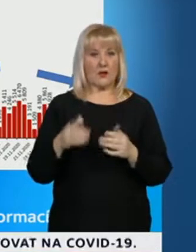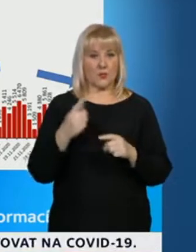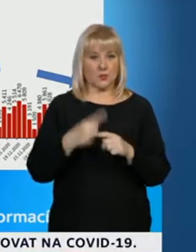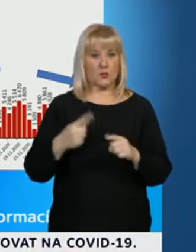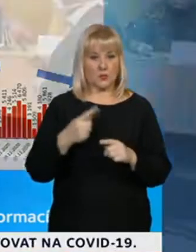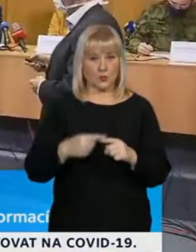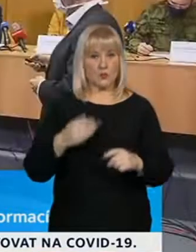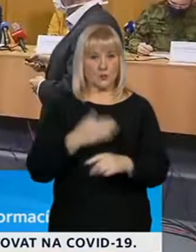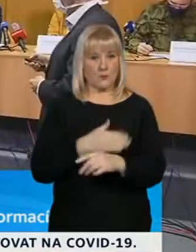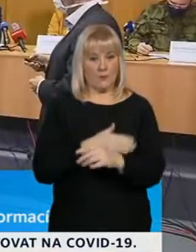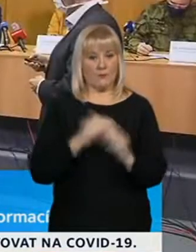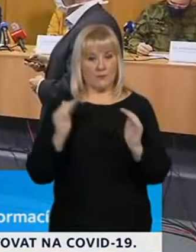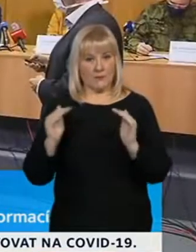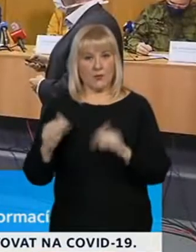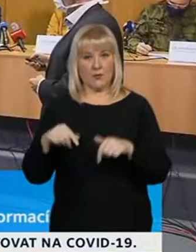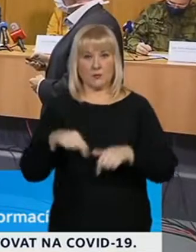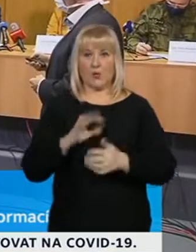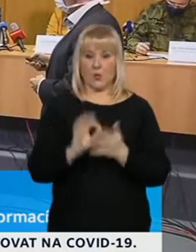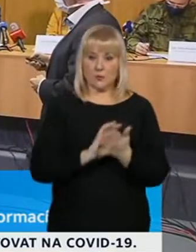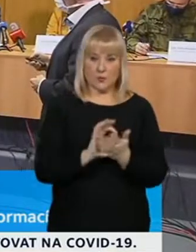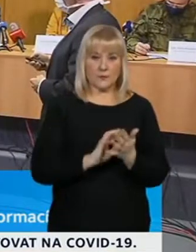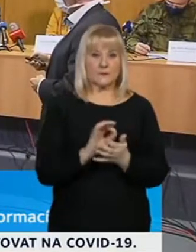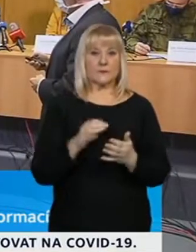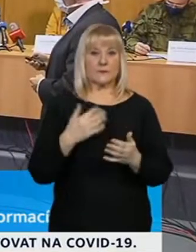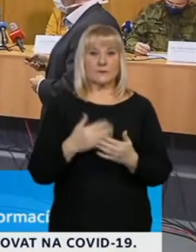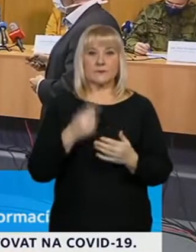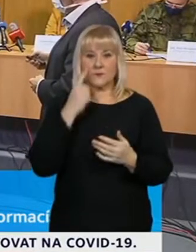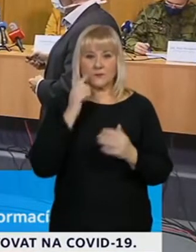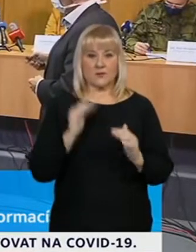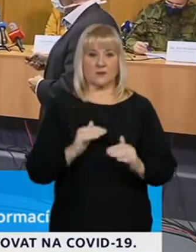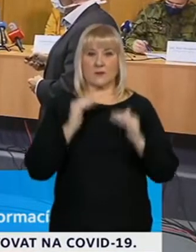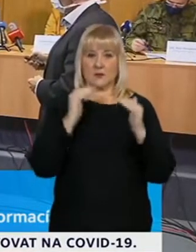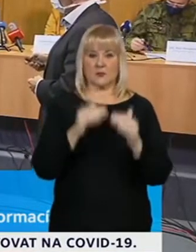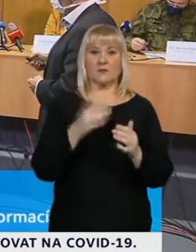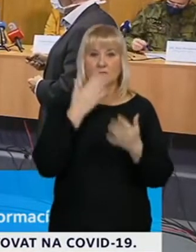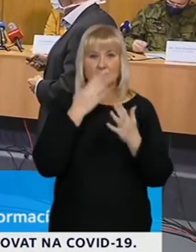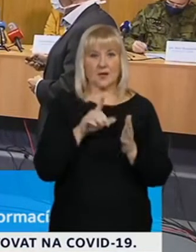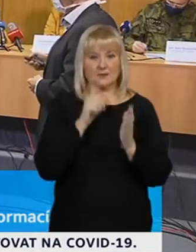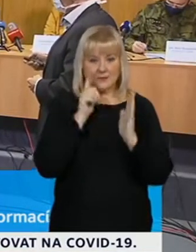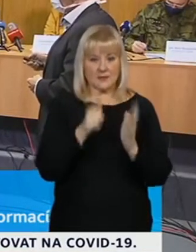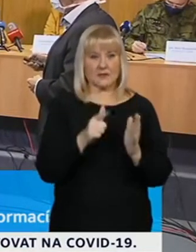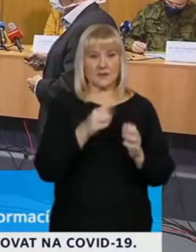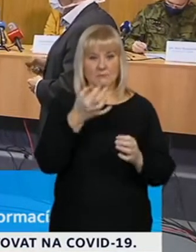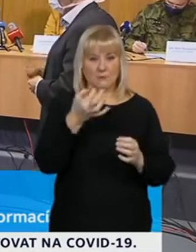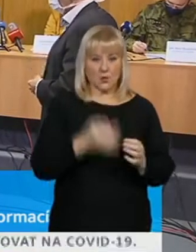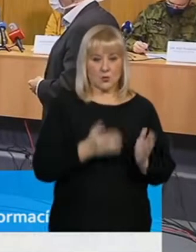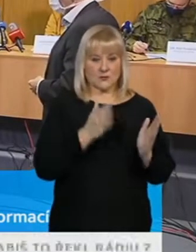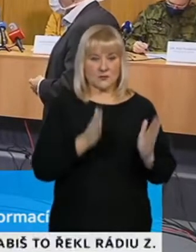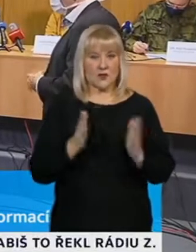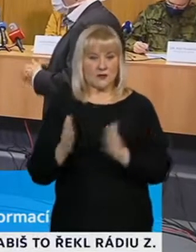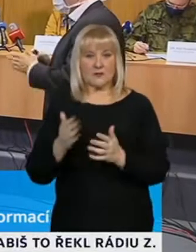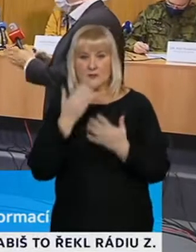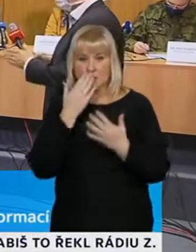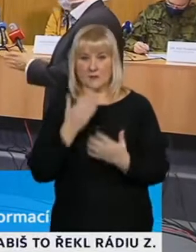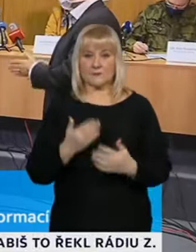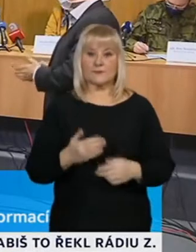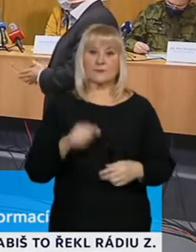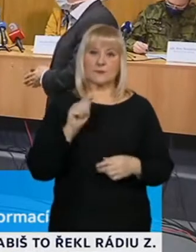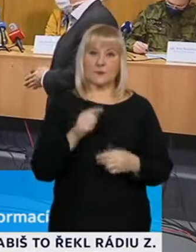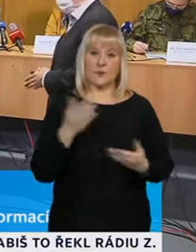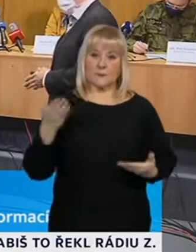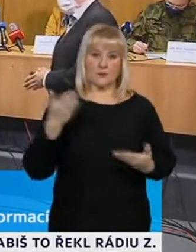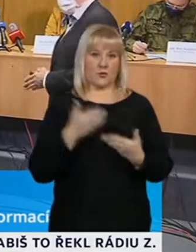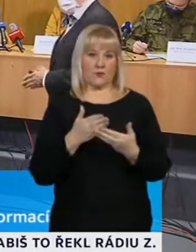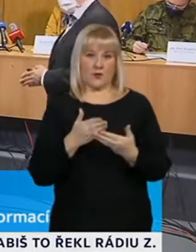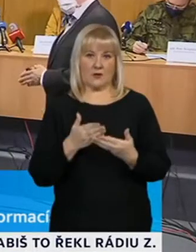pokračoval dál i v tomto období, což vidíte nahoře těmi mezi týdenními procenty. Toto je relevantní srovnání,